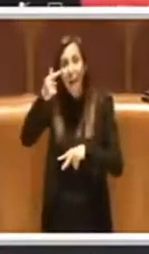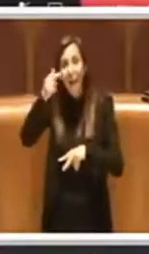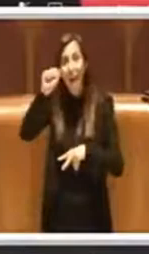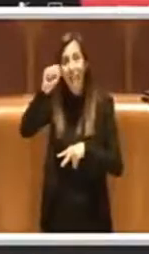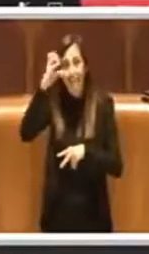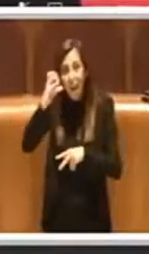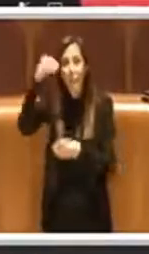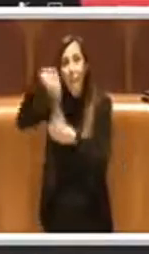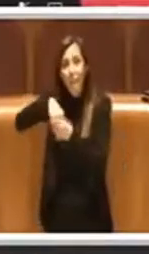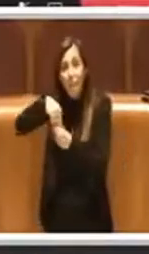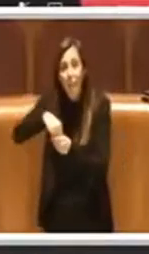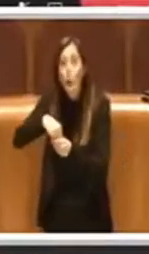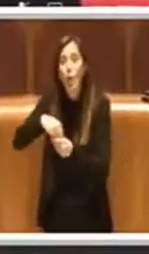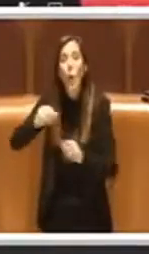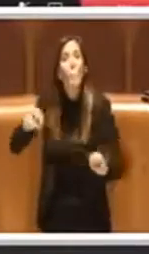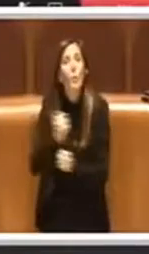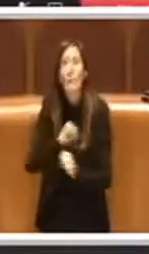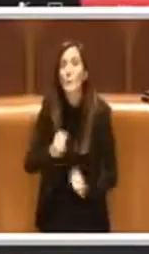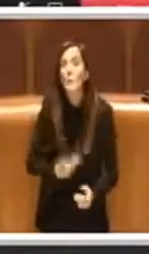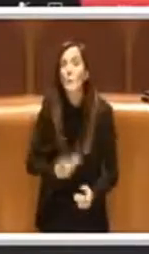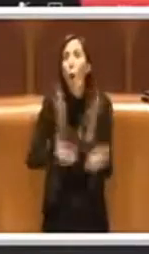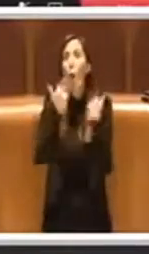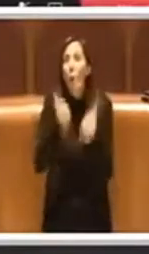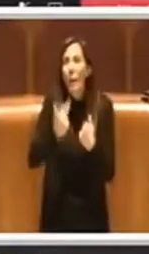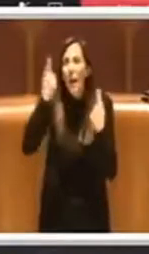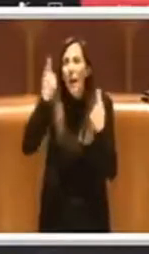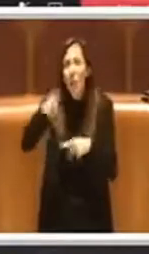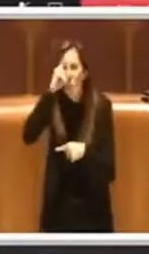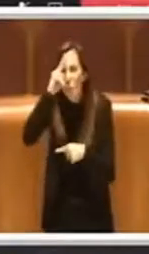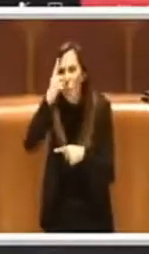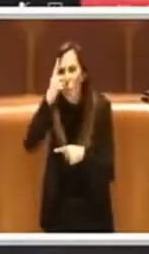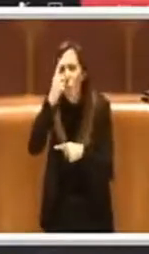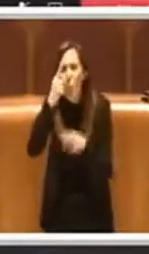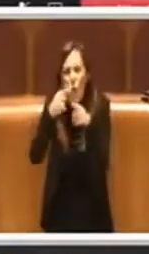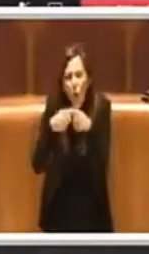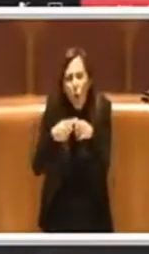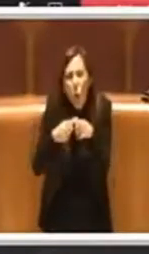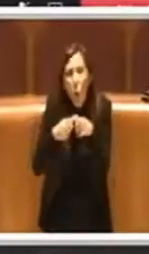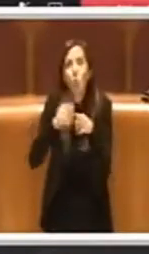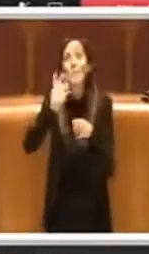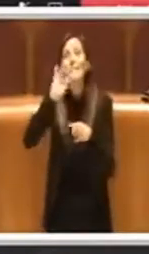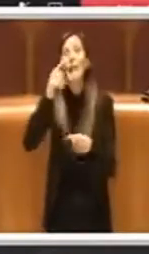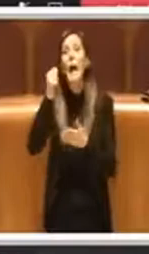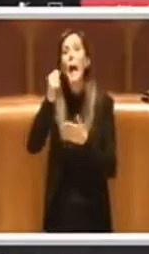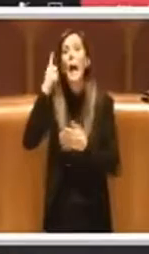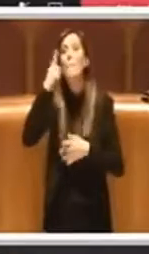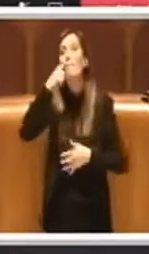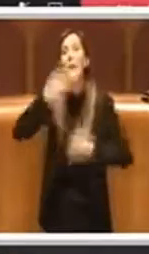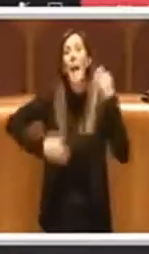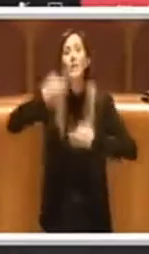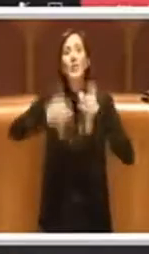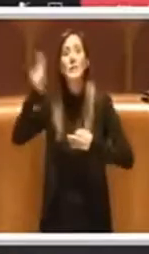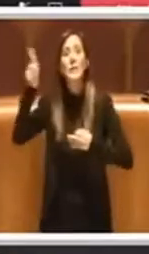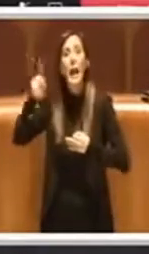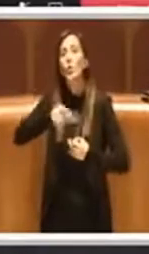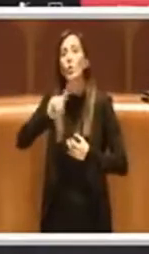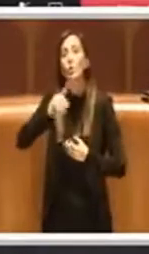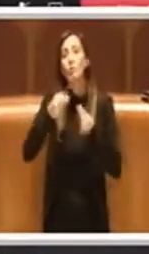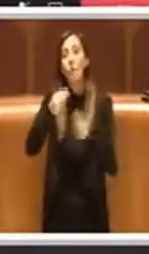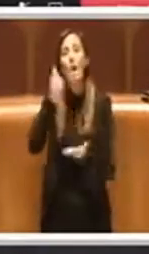veniva autorizzata da un magistrato. Dopo che è stato approvato il